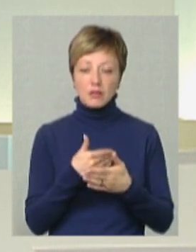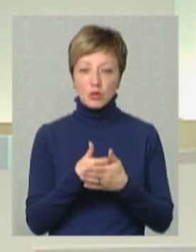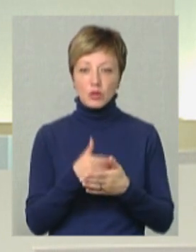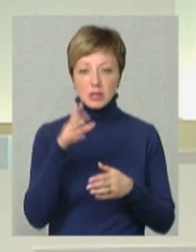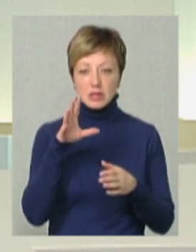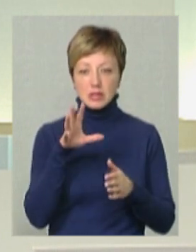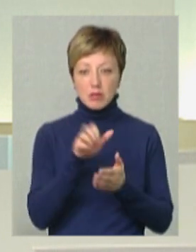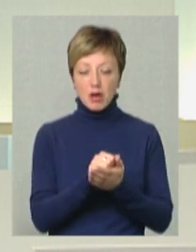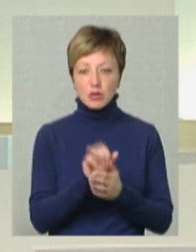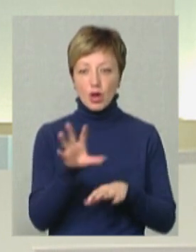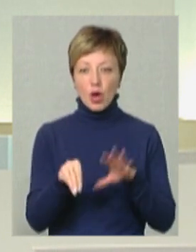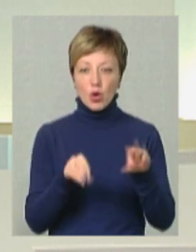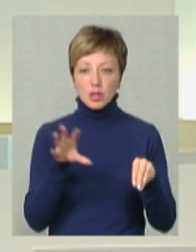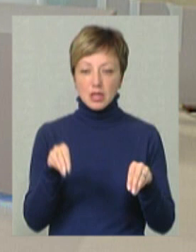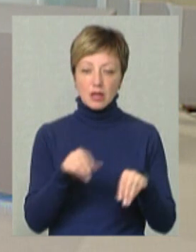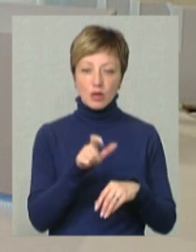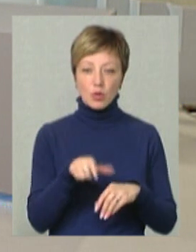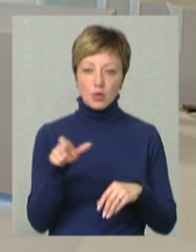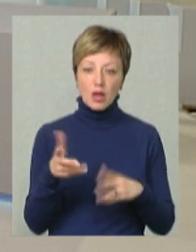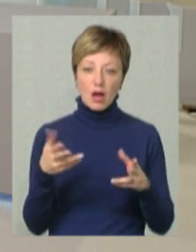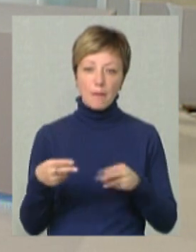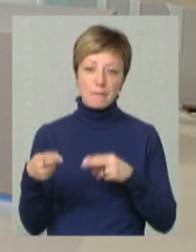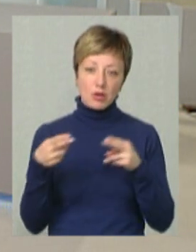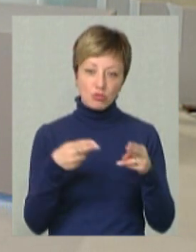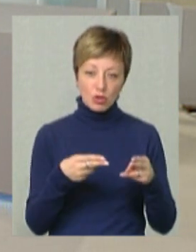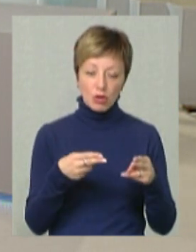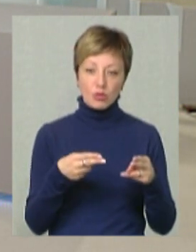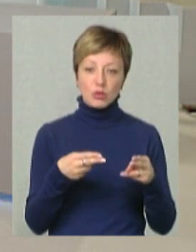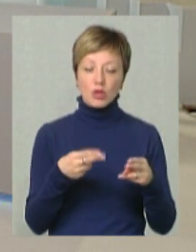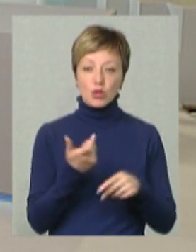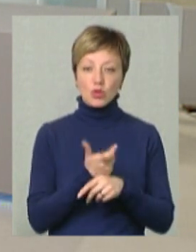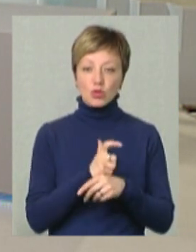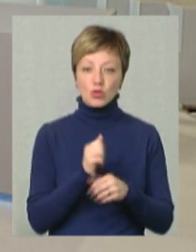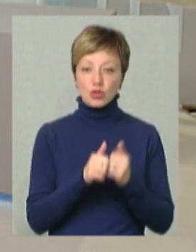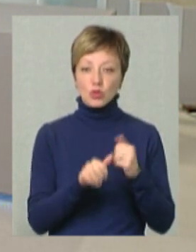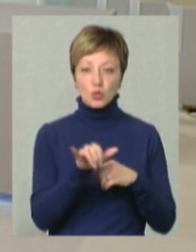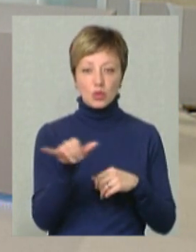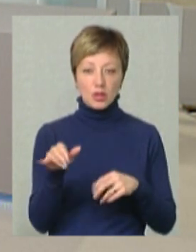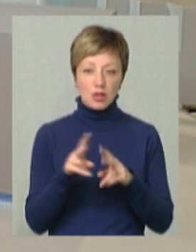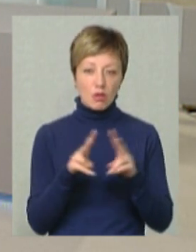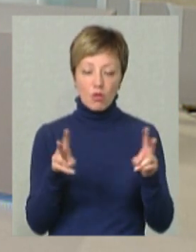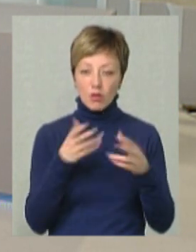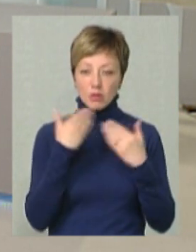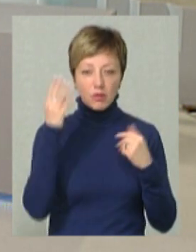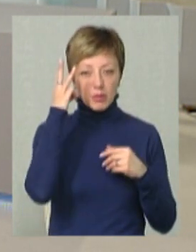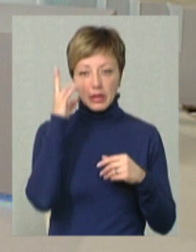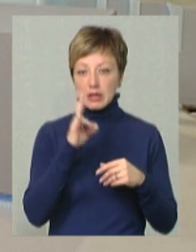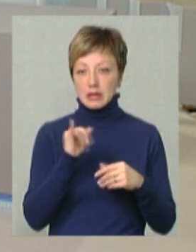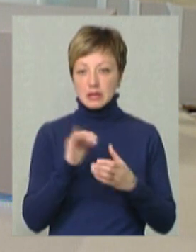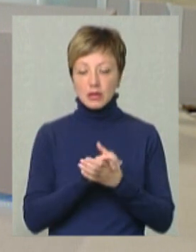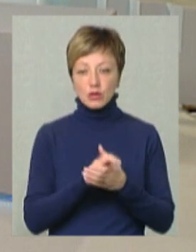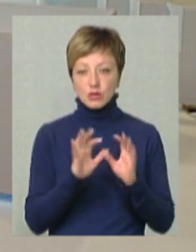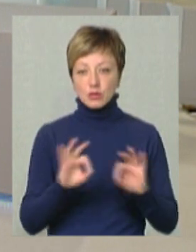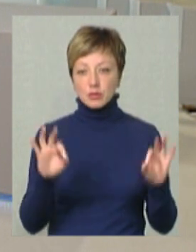займаються розселенням людей. Тобто, люди, які приїжджають, дуже часто у них нікого немає у Хмельницькому, ні знайомих, тому ми